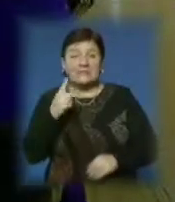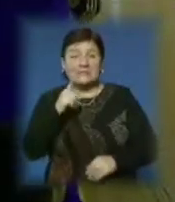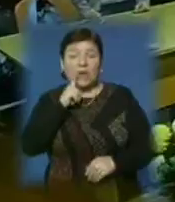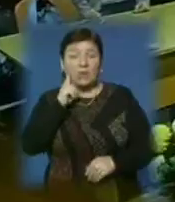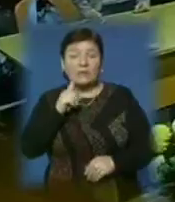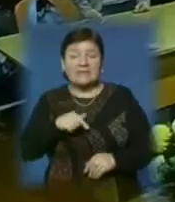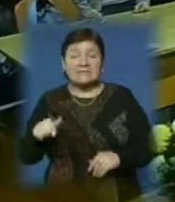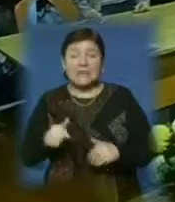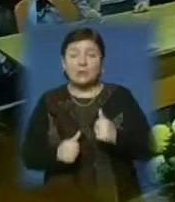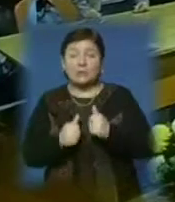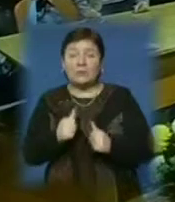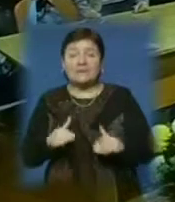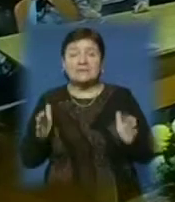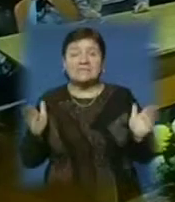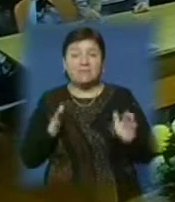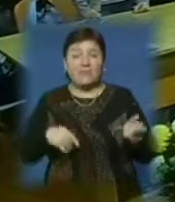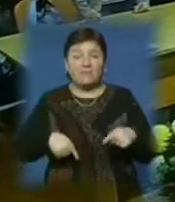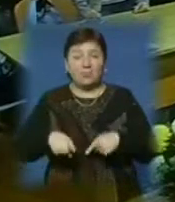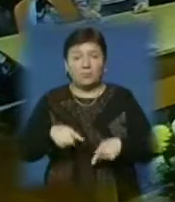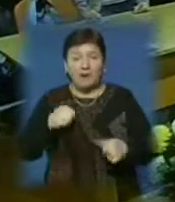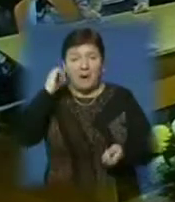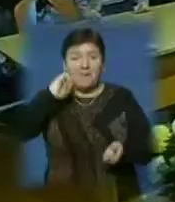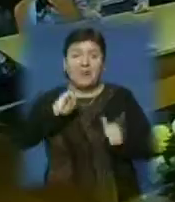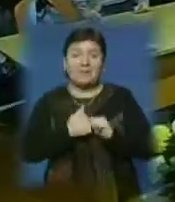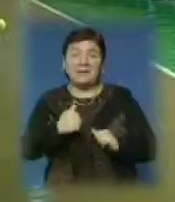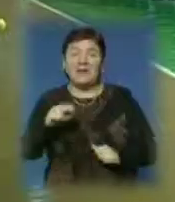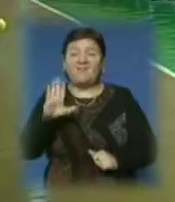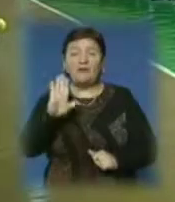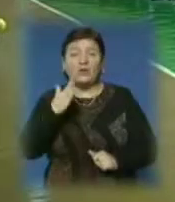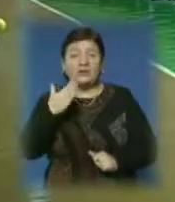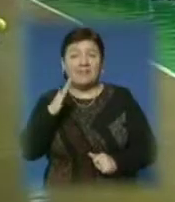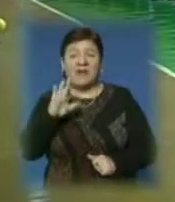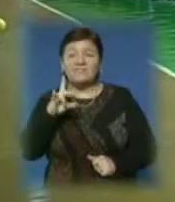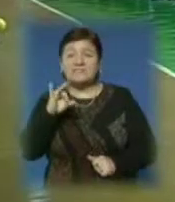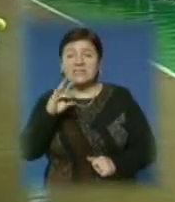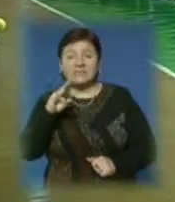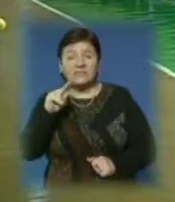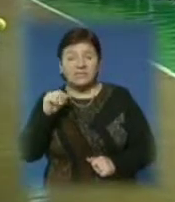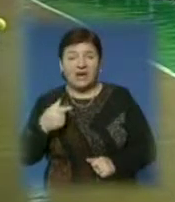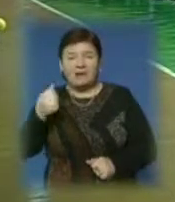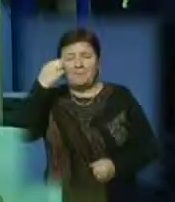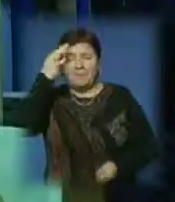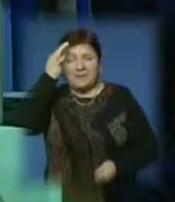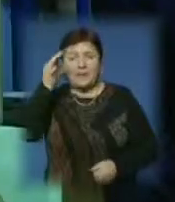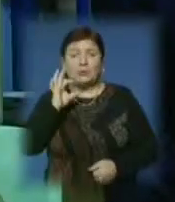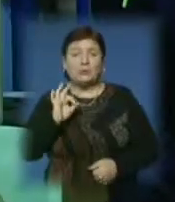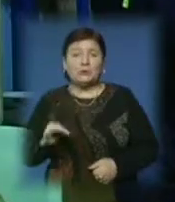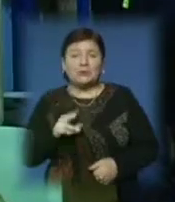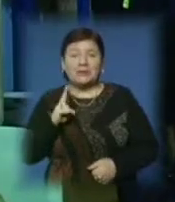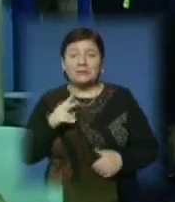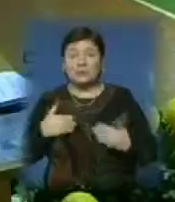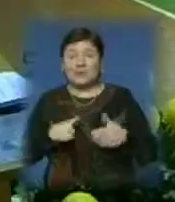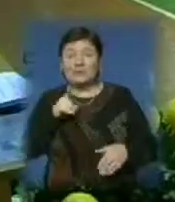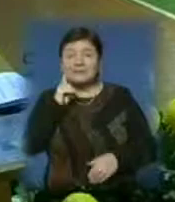турнір із мініфутболу пам'яті Володимира Васильовича. Його добре пам'ятають ті, з ким не один рік виходив на